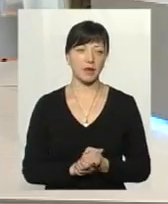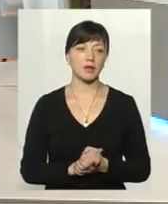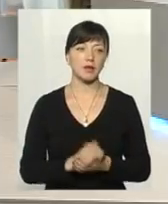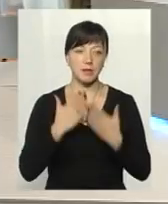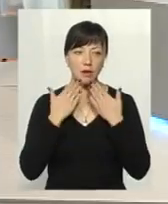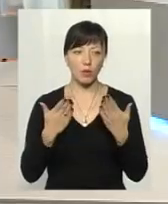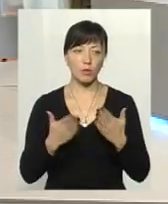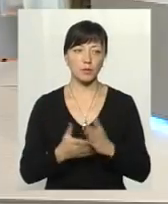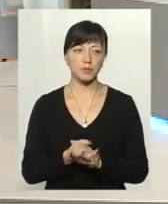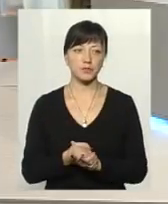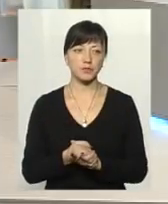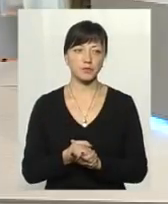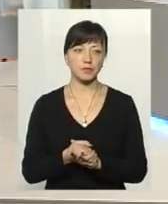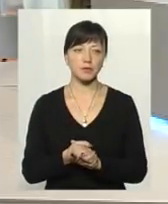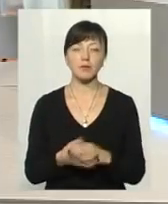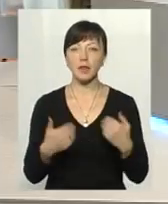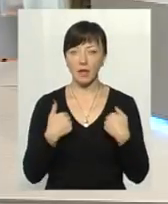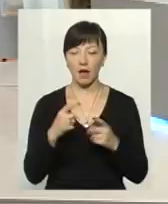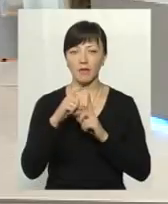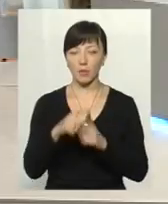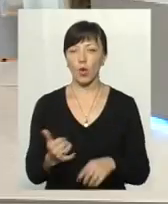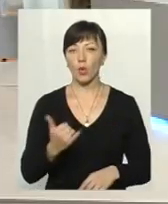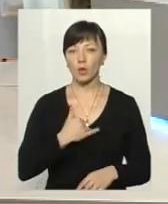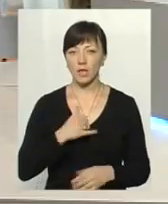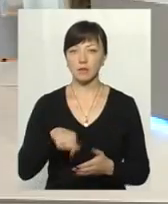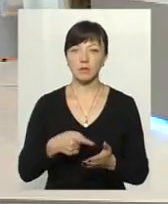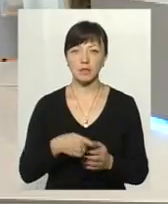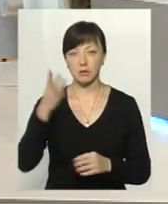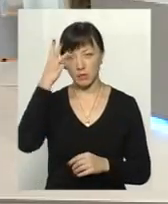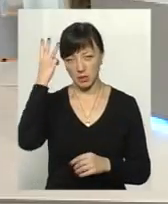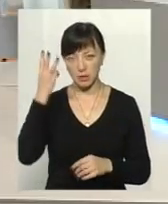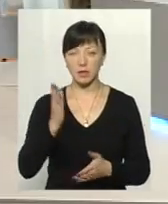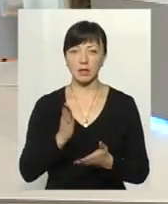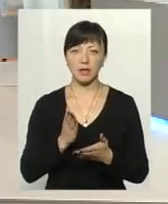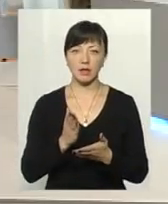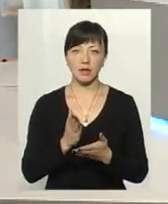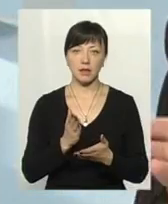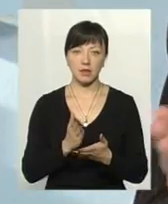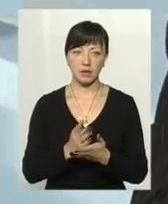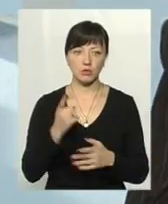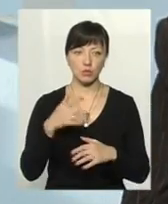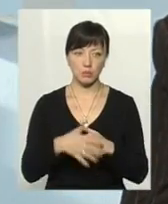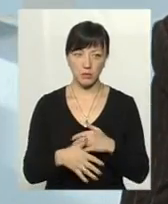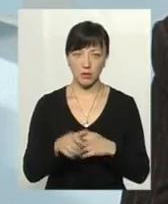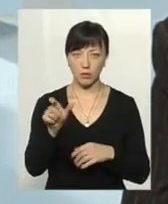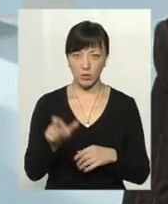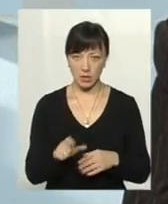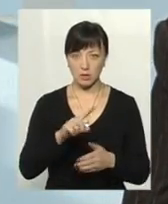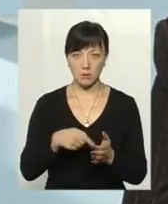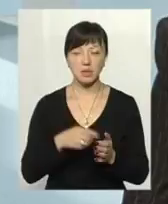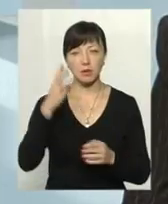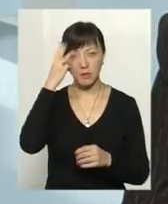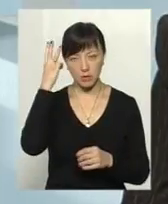Прошу. Я відповім на це запитання. У нас в місті Хмельницькому, так і, я так зрозумів, що у нас телегляда з міста